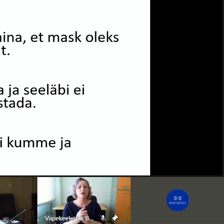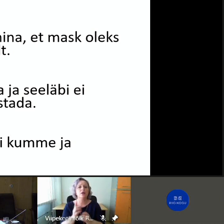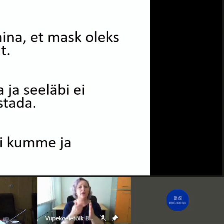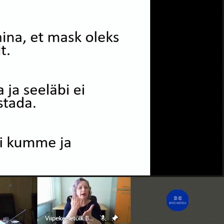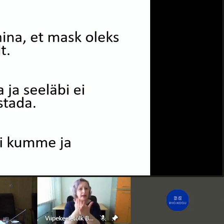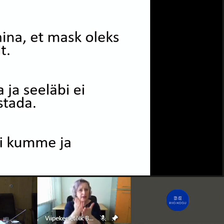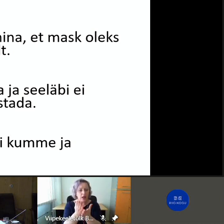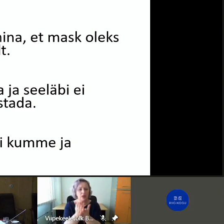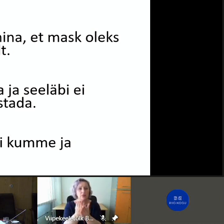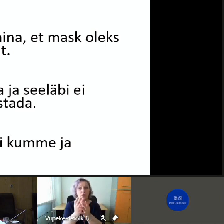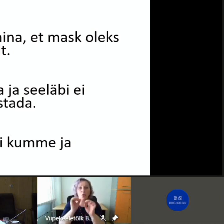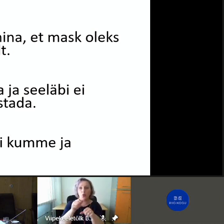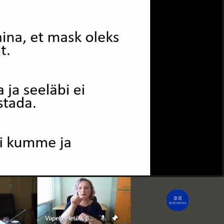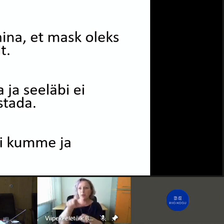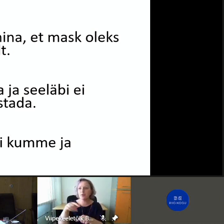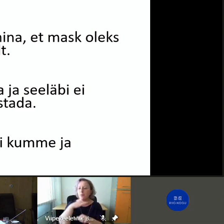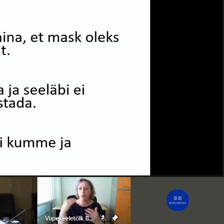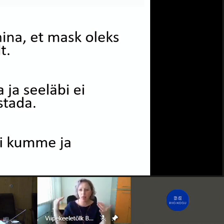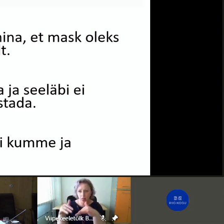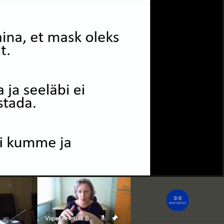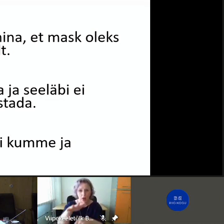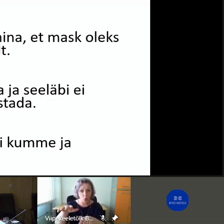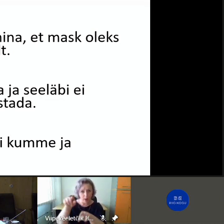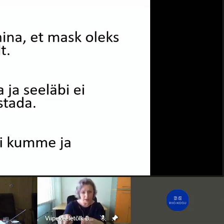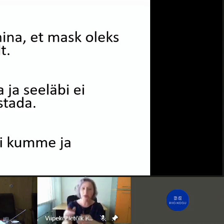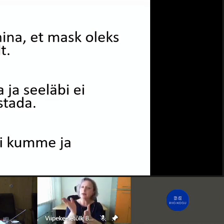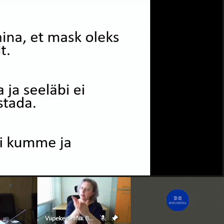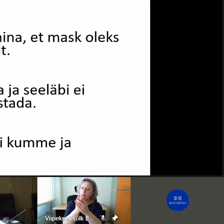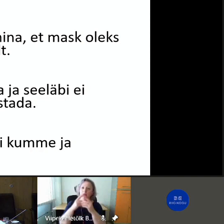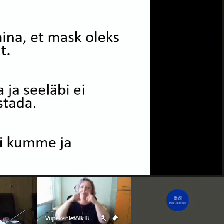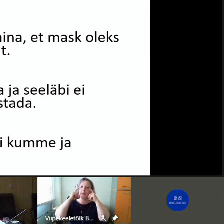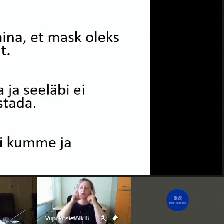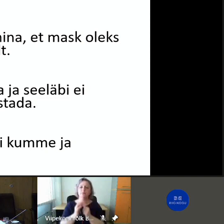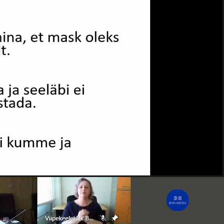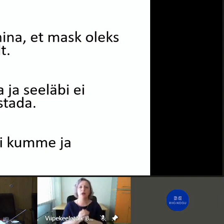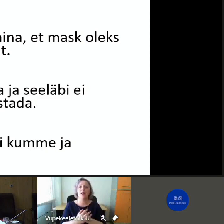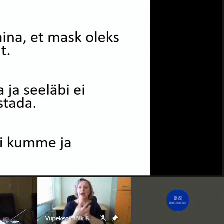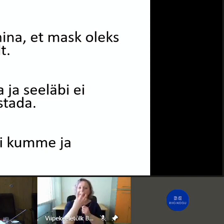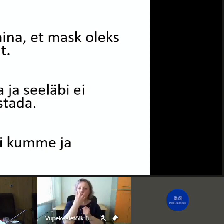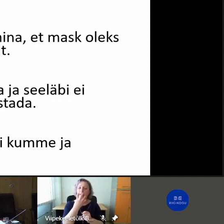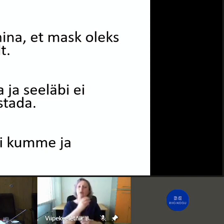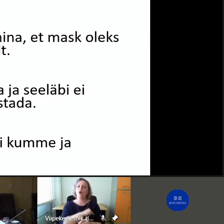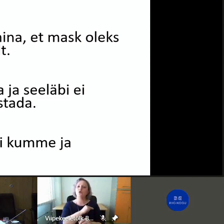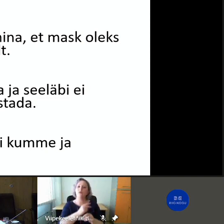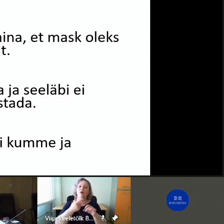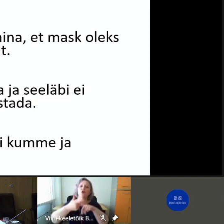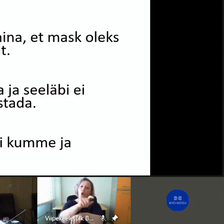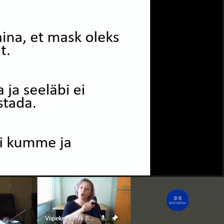kui on rahva rohke koht õue peal, siis me kanname ka seda maski. Respiraatorid kannavad enamasti